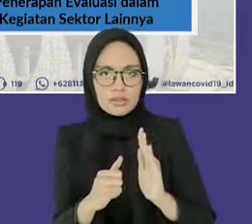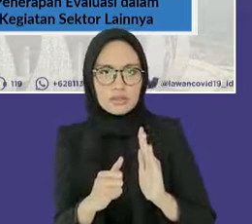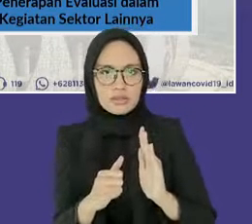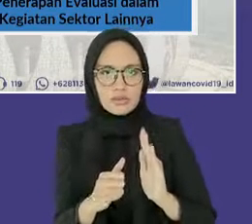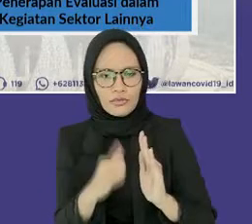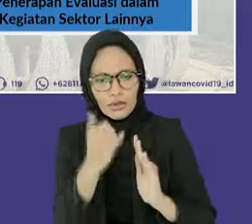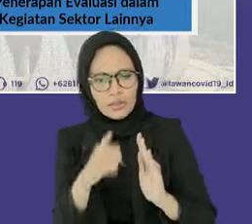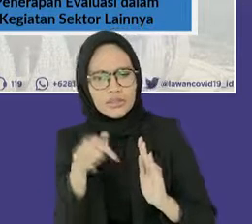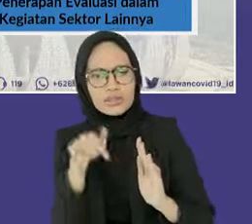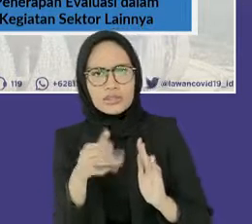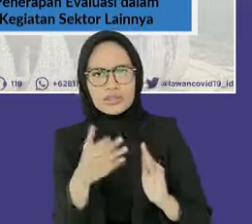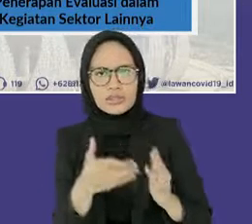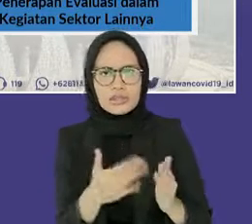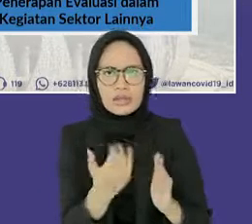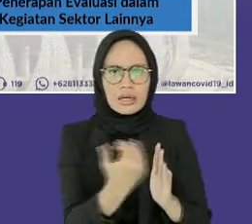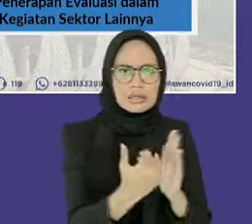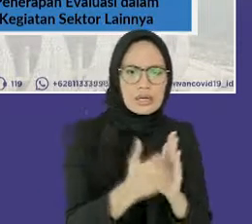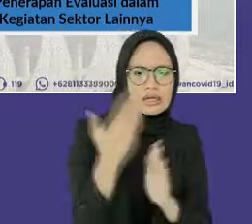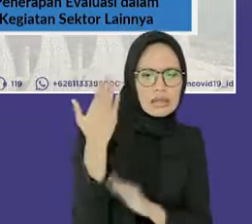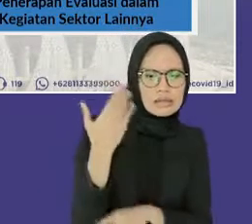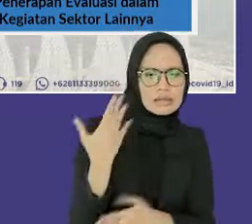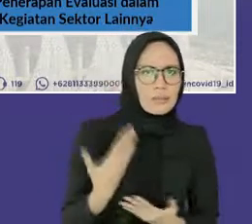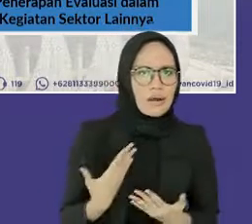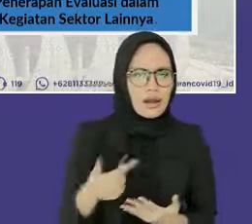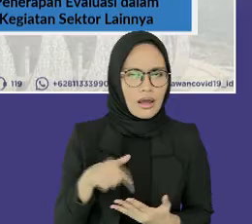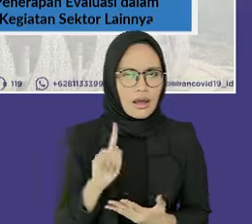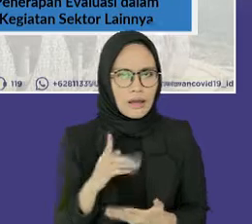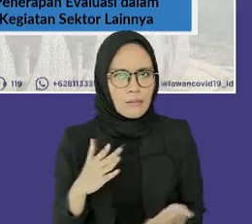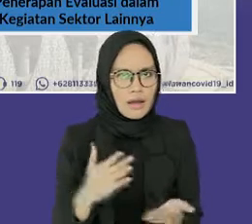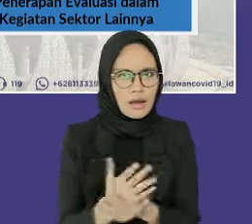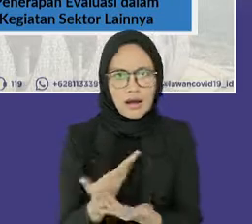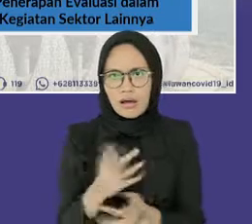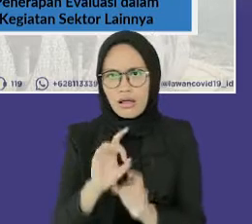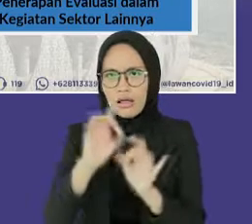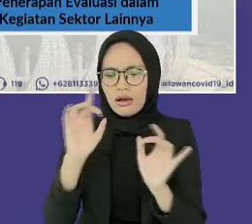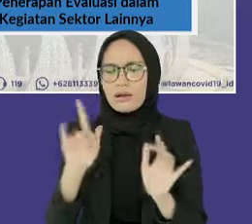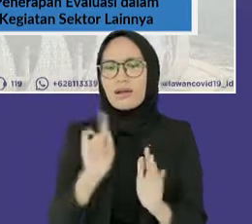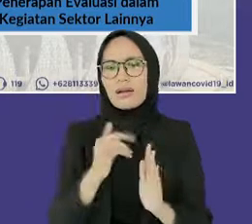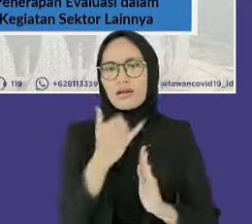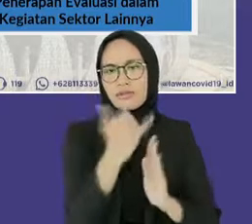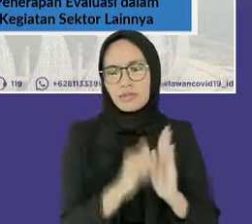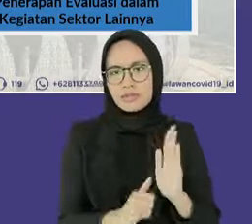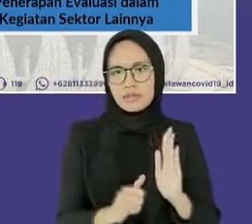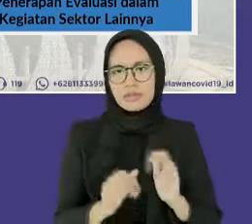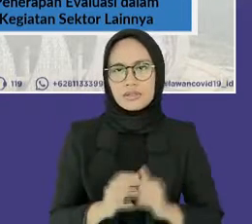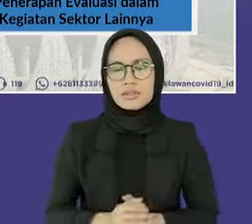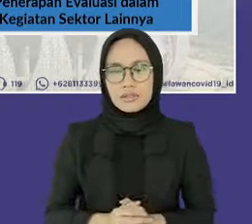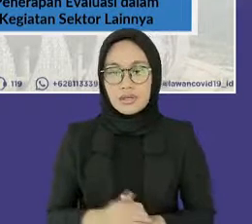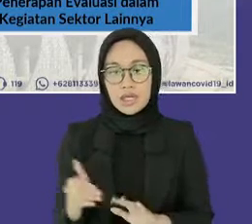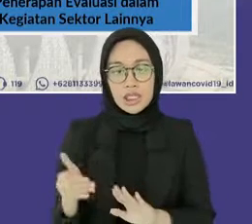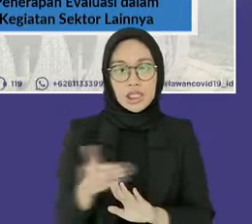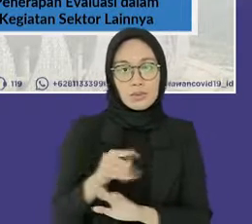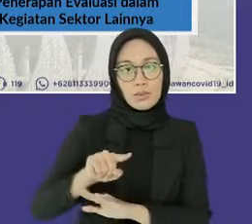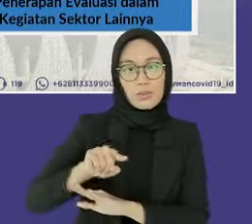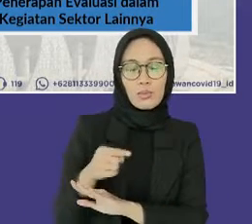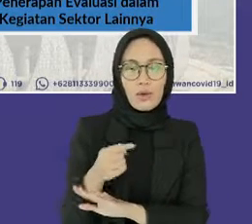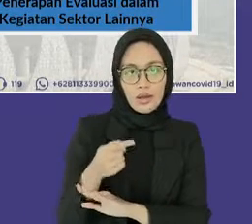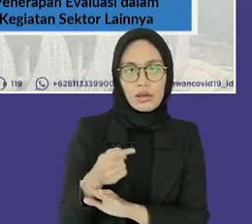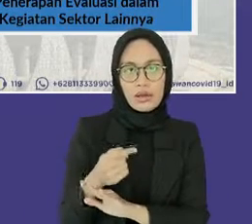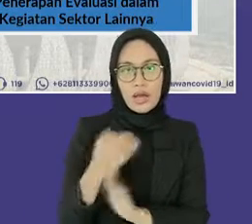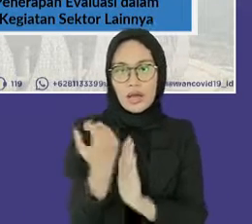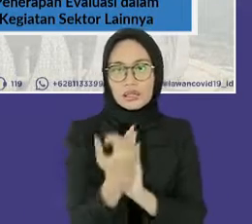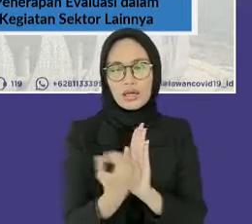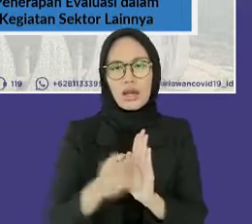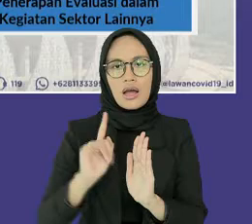pelaksanaan kegiatan besar. Contohnya, penerapan wajib PCR rutin sebelum pertandingan dan sebelum kepulangan.